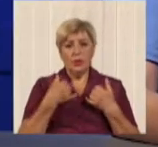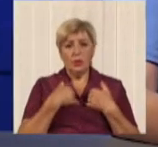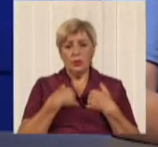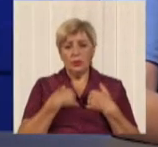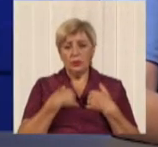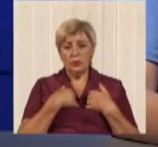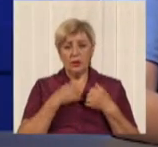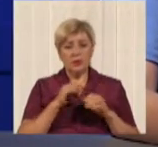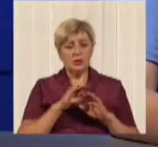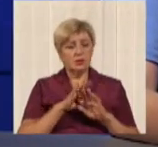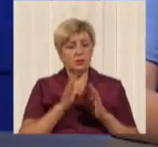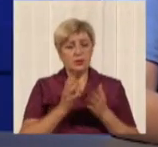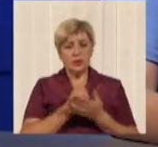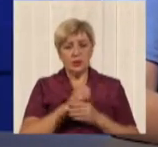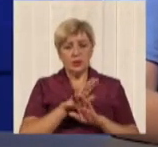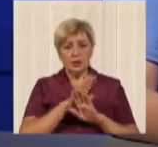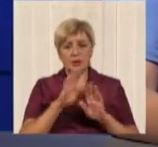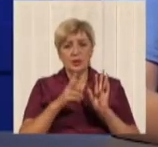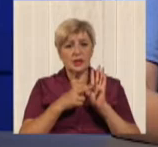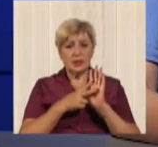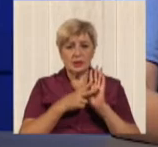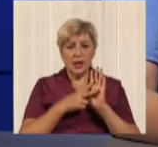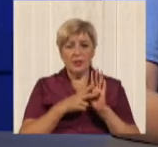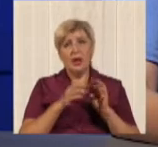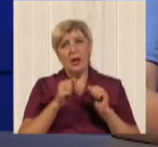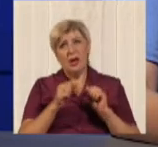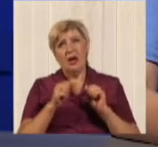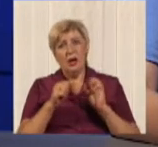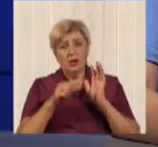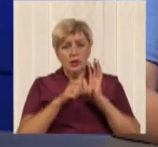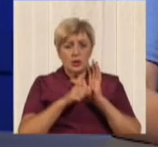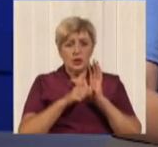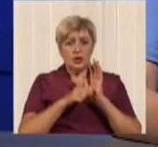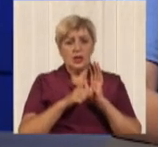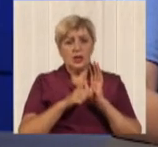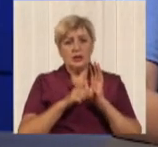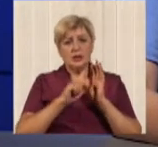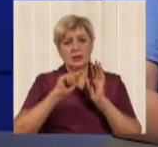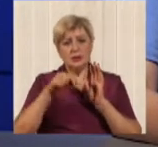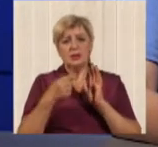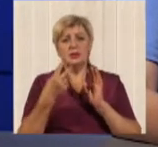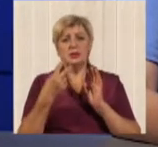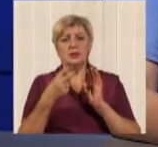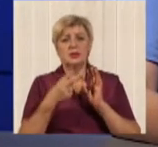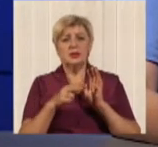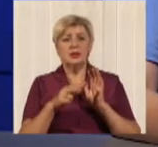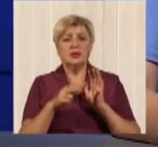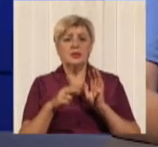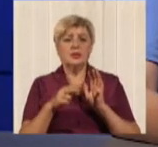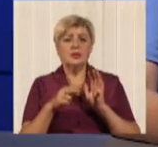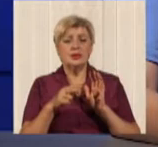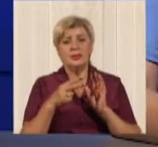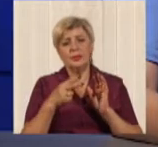цифра не много не 7 гривень, це порядка 6 гривень, там 75-78 копеек на перевезеного пасажира. Але тут є два